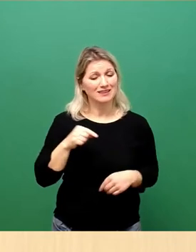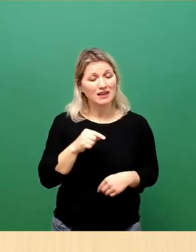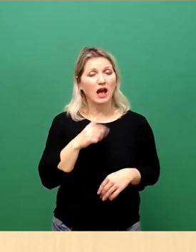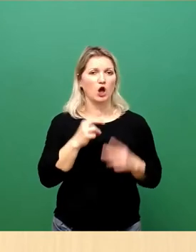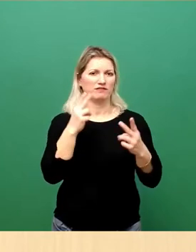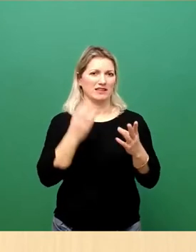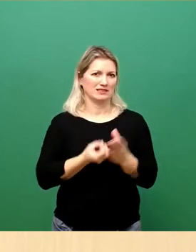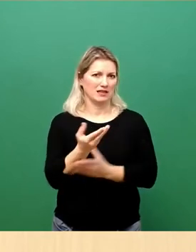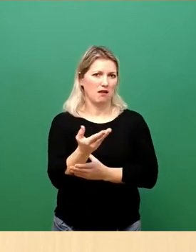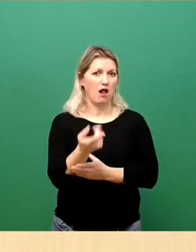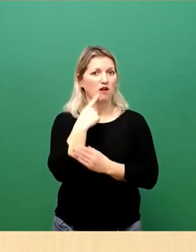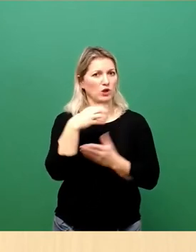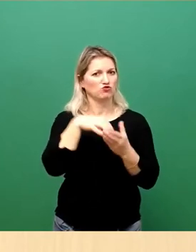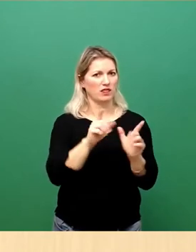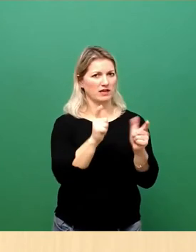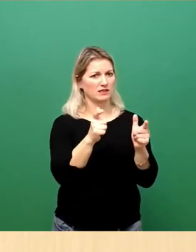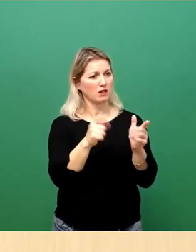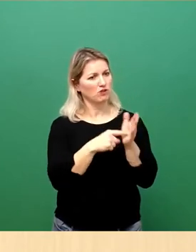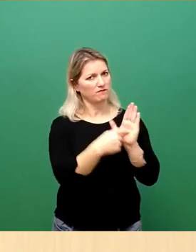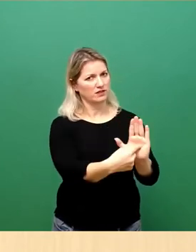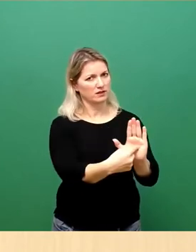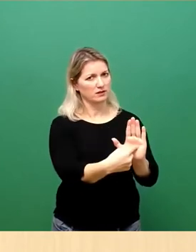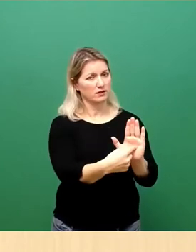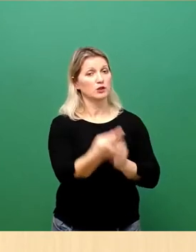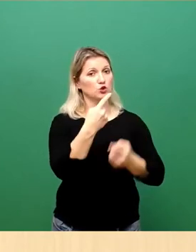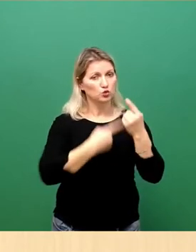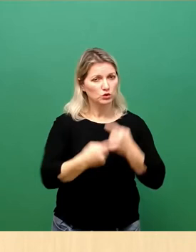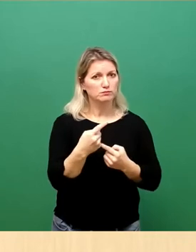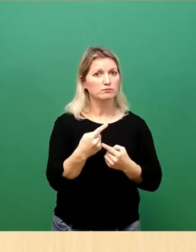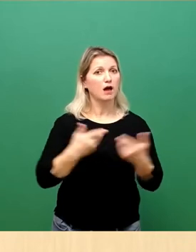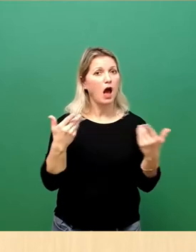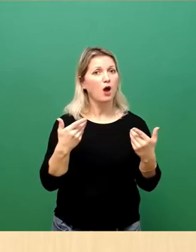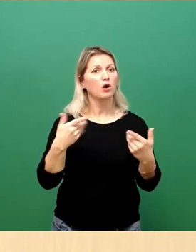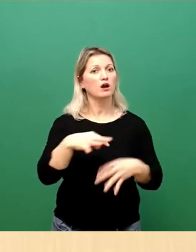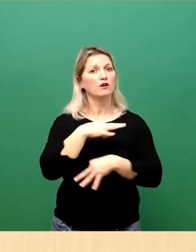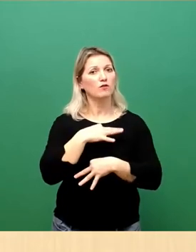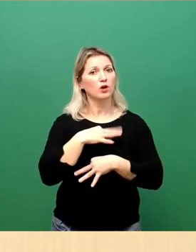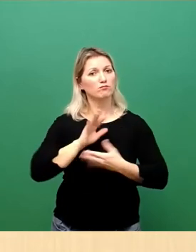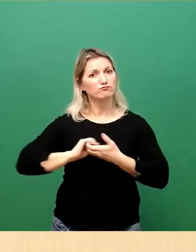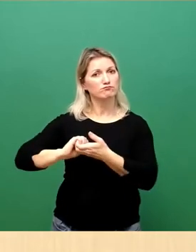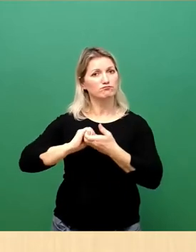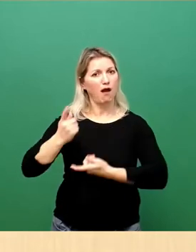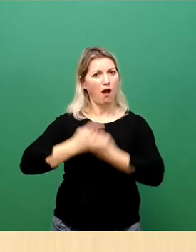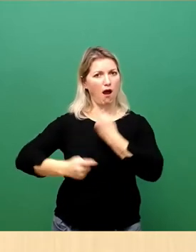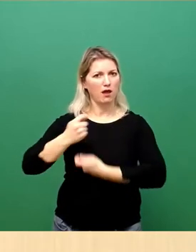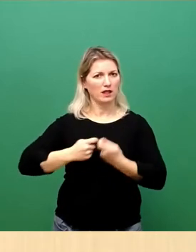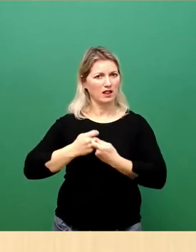Stadtgesellschaft hinein, sondern es bildet auch den Rahmen unseres gemeinsamen Handelns in dieser Sache.